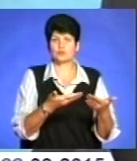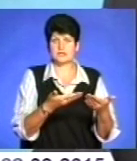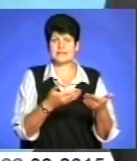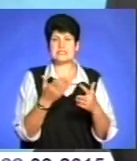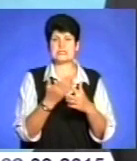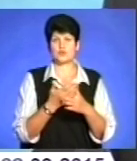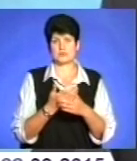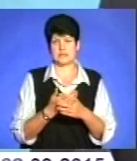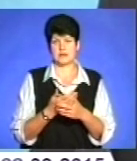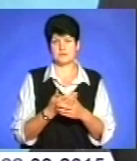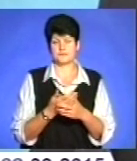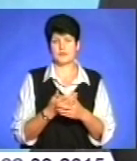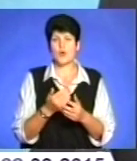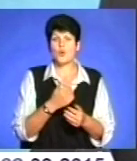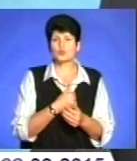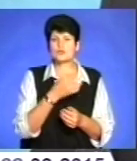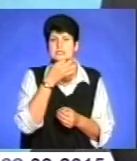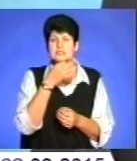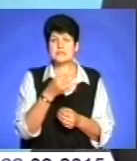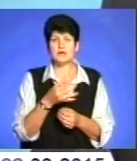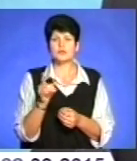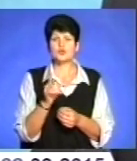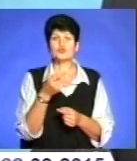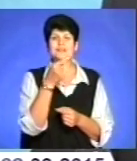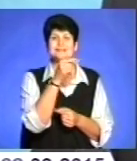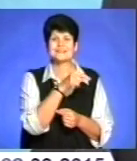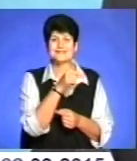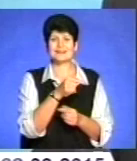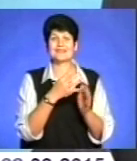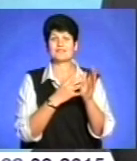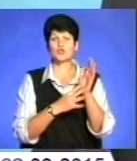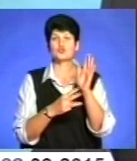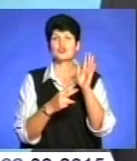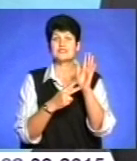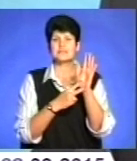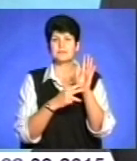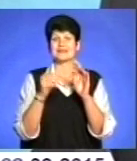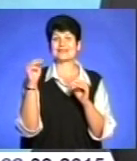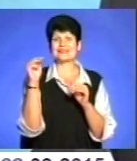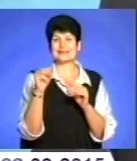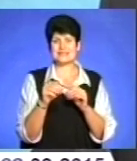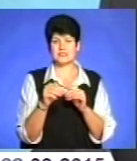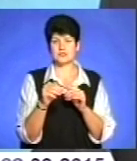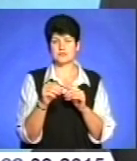субсидією. Хочу сказати, що з тих 97 тисяч